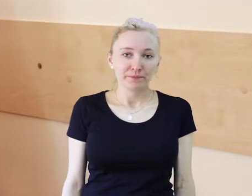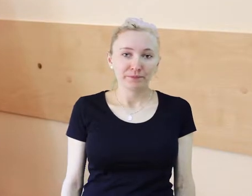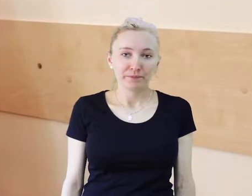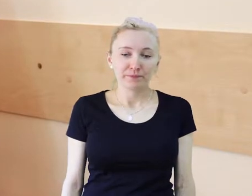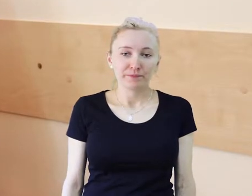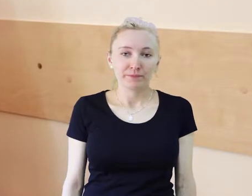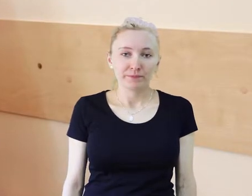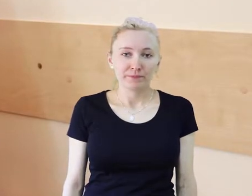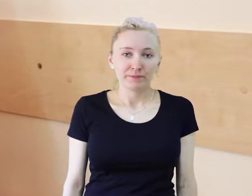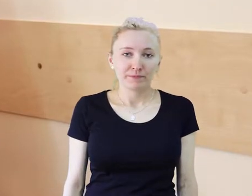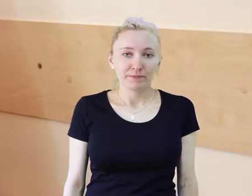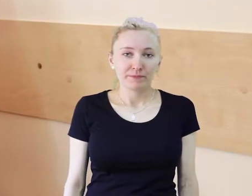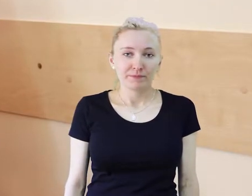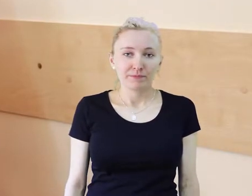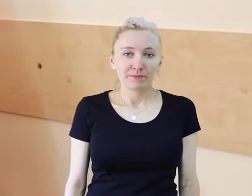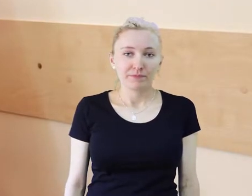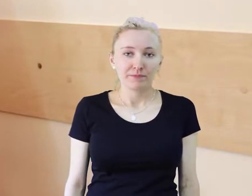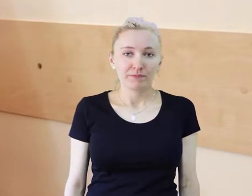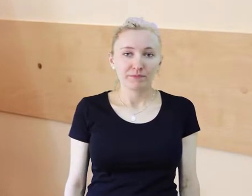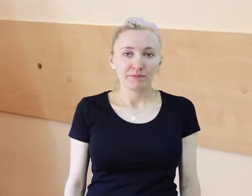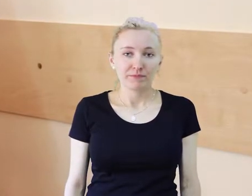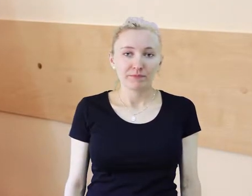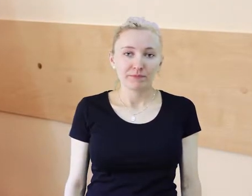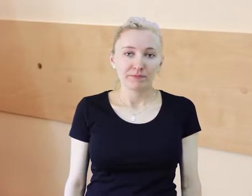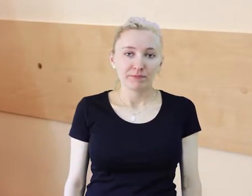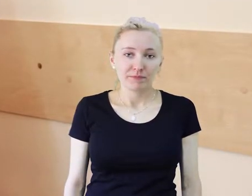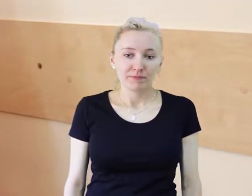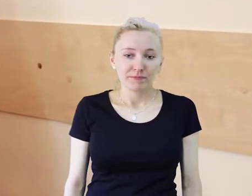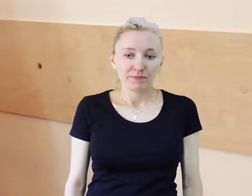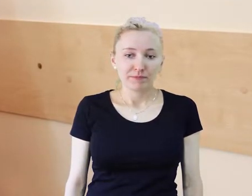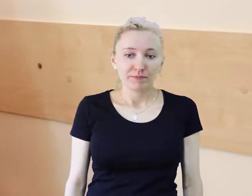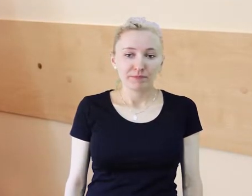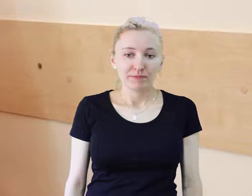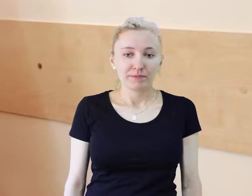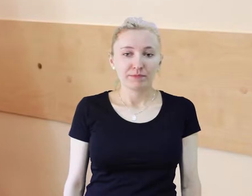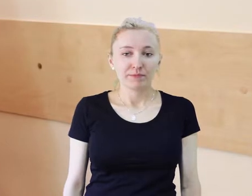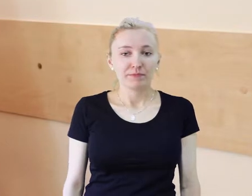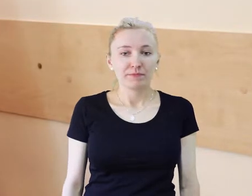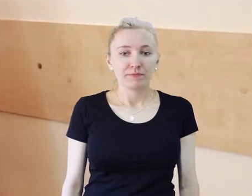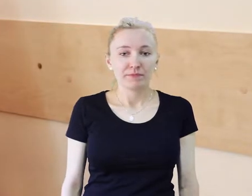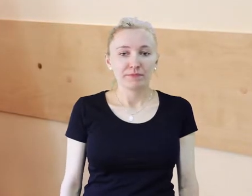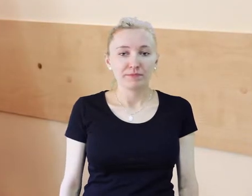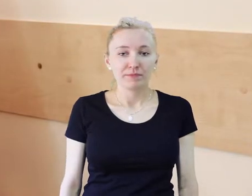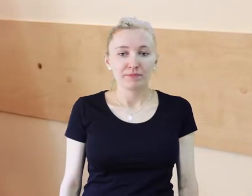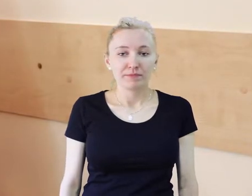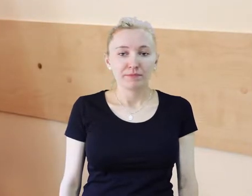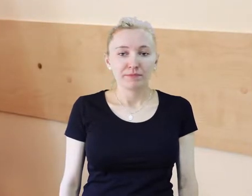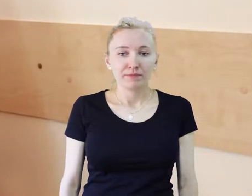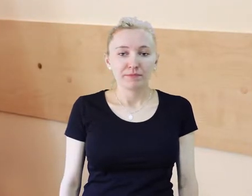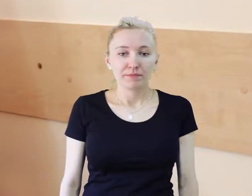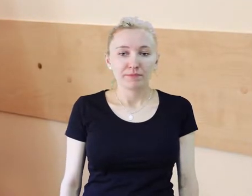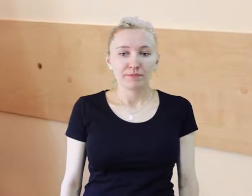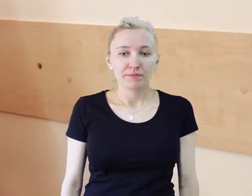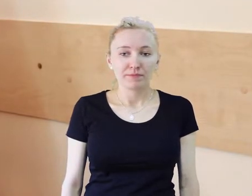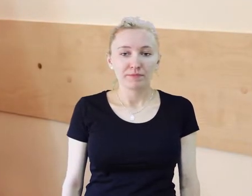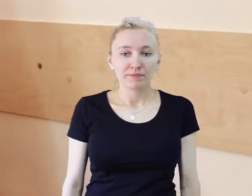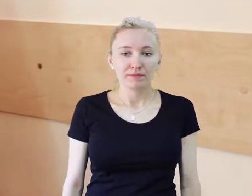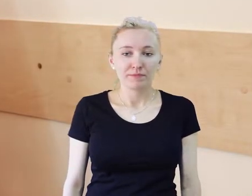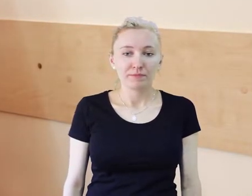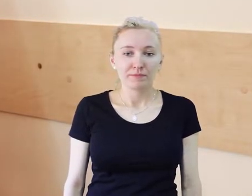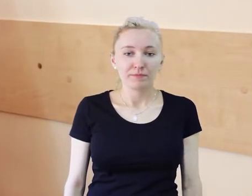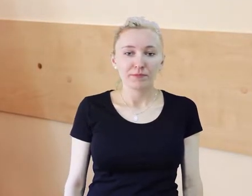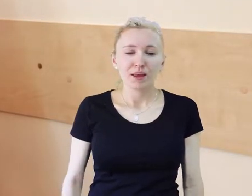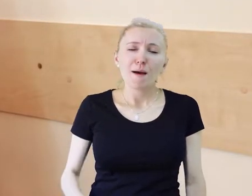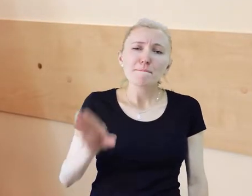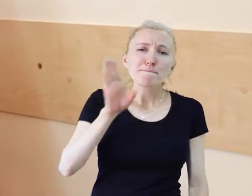było takiej reprezentacji tych stowarzyszeń. Tak samo my nie o wszystkich